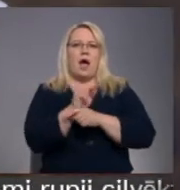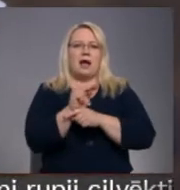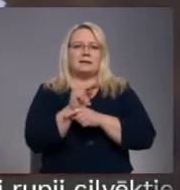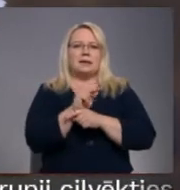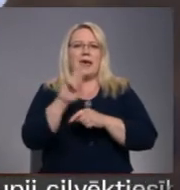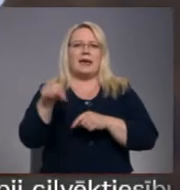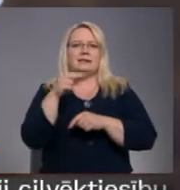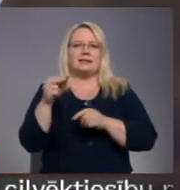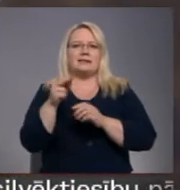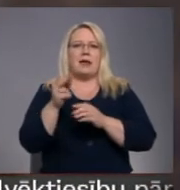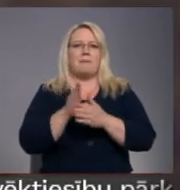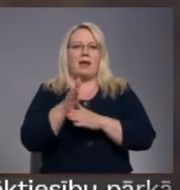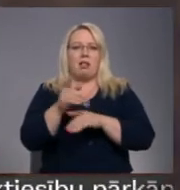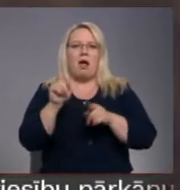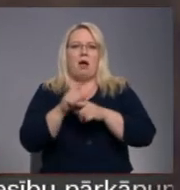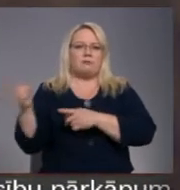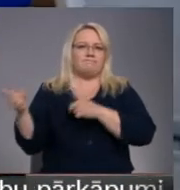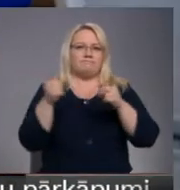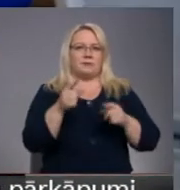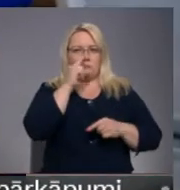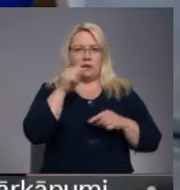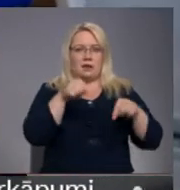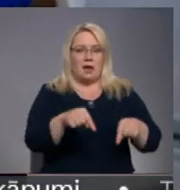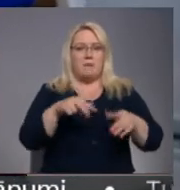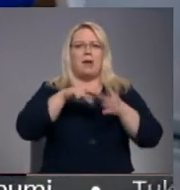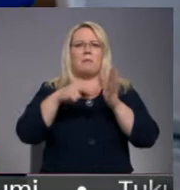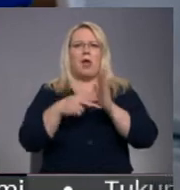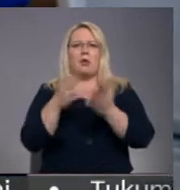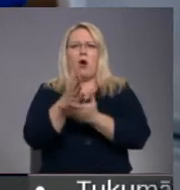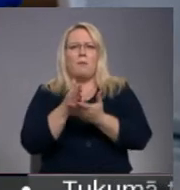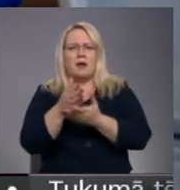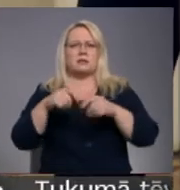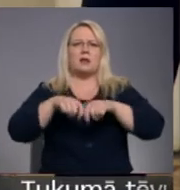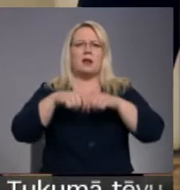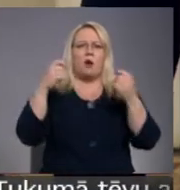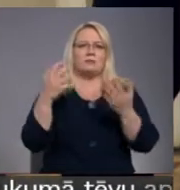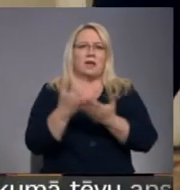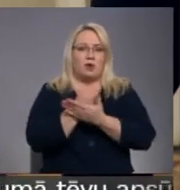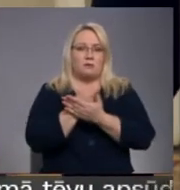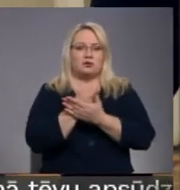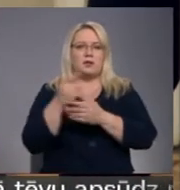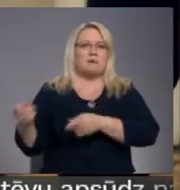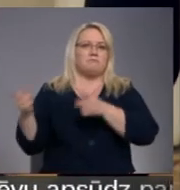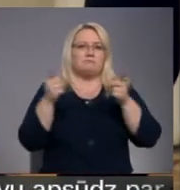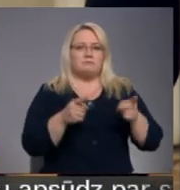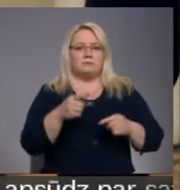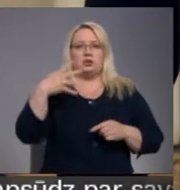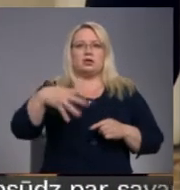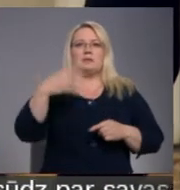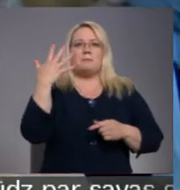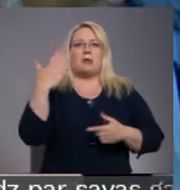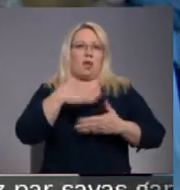arī novirzītu šurpus stradiņiem. Gan tie, kuriem ir plānotas operācijas, gan traumas gūšie. Šurp pārcēlta 45.